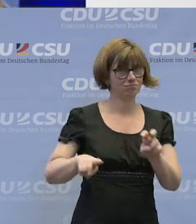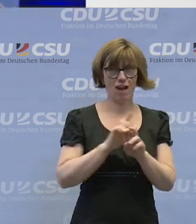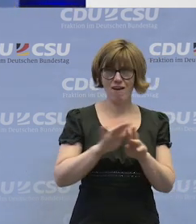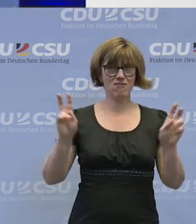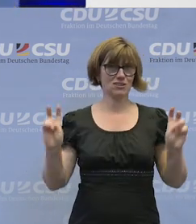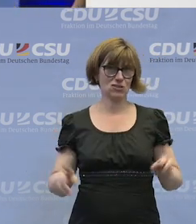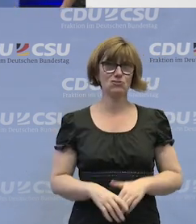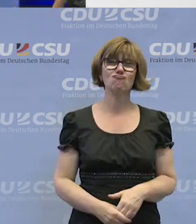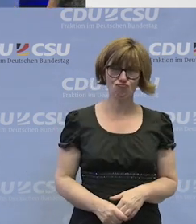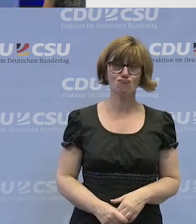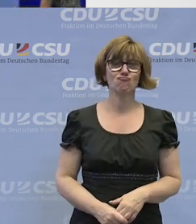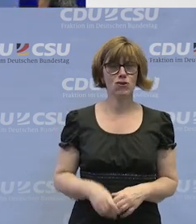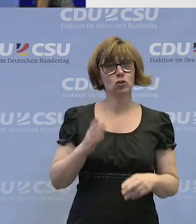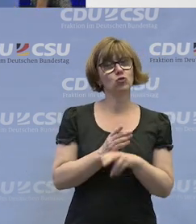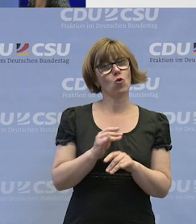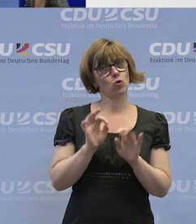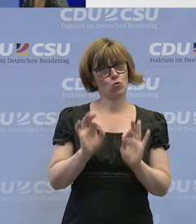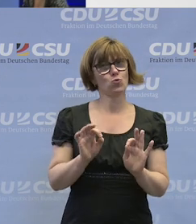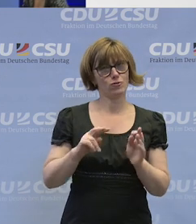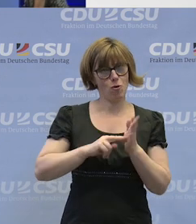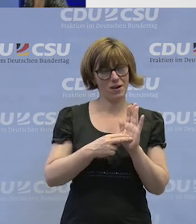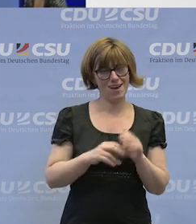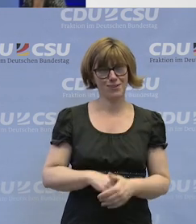Also von daher haben wir schon ein bisschen Glück gehabt.